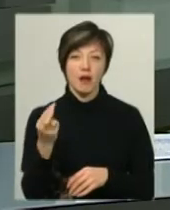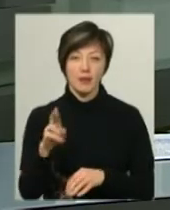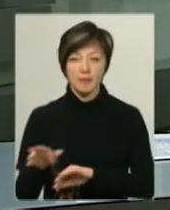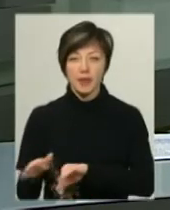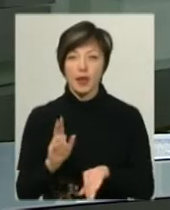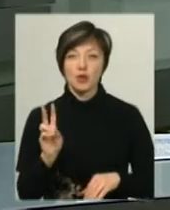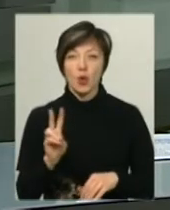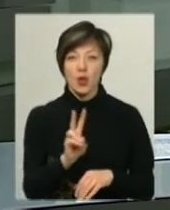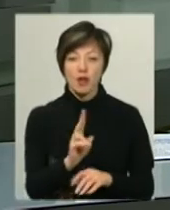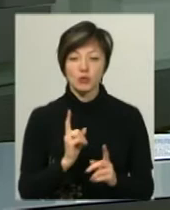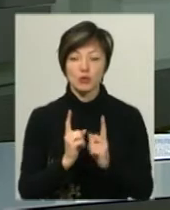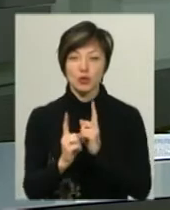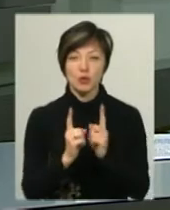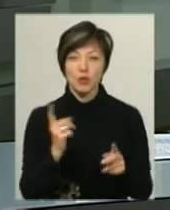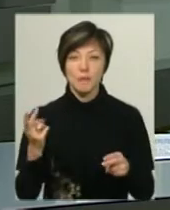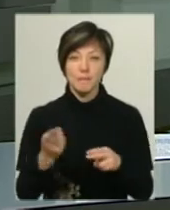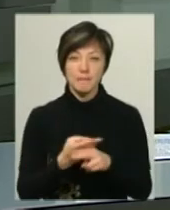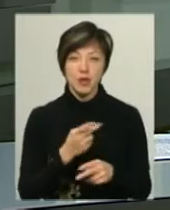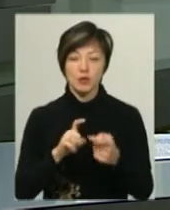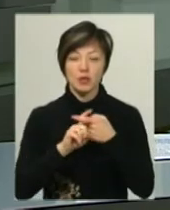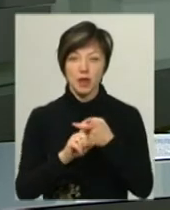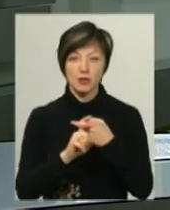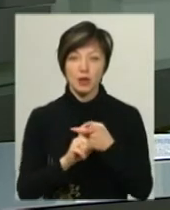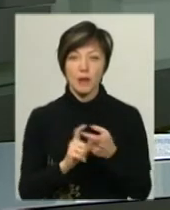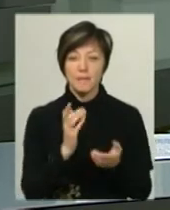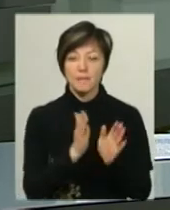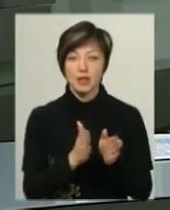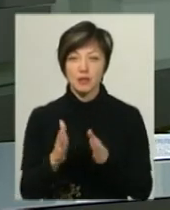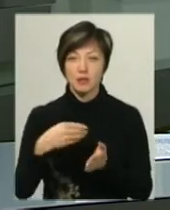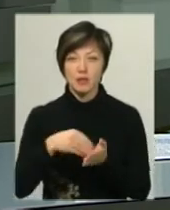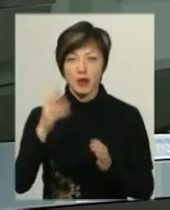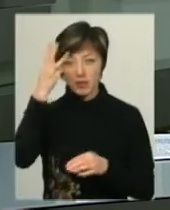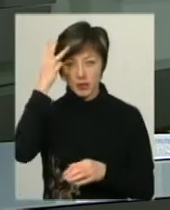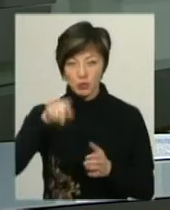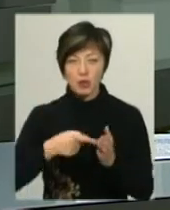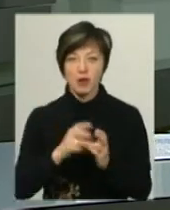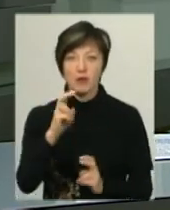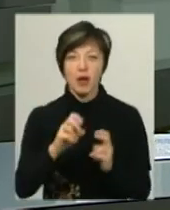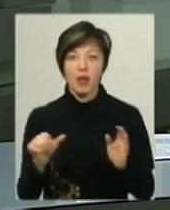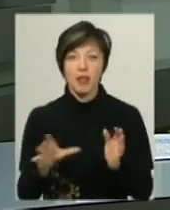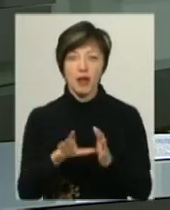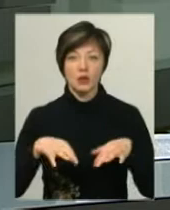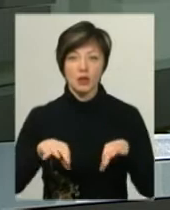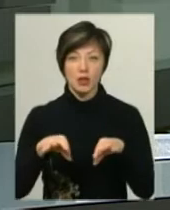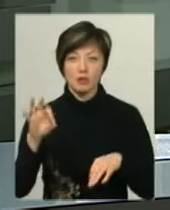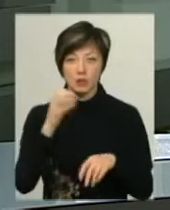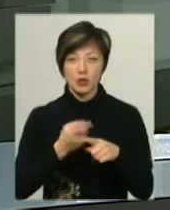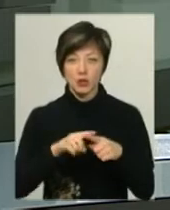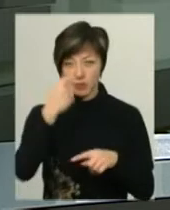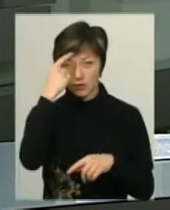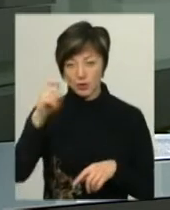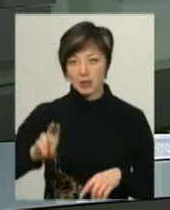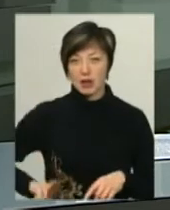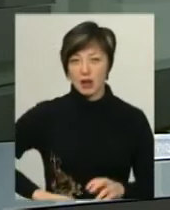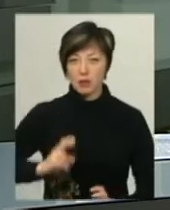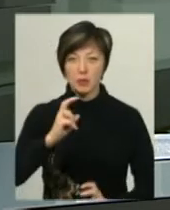Тролайбуси, які рухатимуться в безконтактної мережі, придбає Хмельницьке комунальне підприємство «Електротранс». Про це повідомив директор